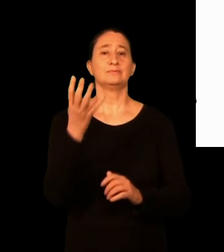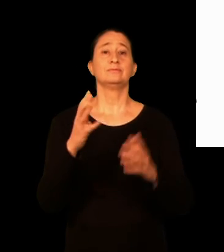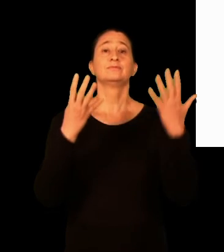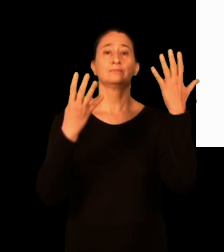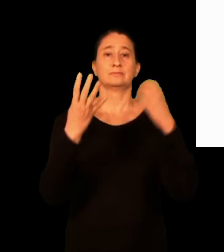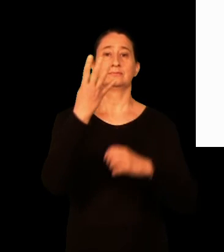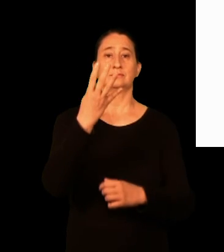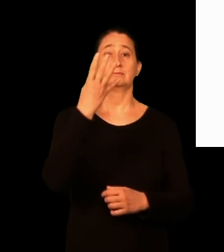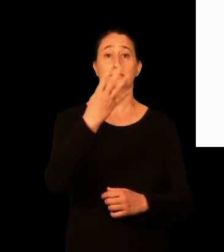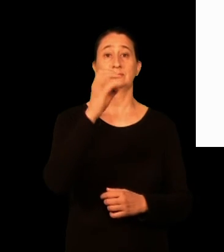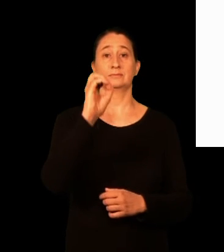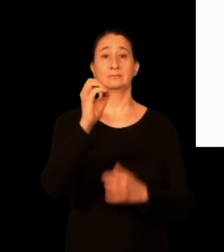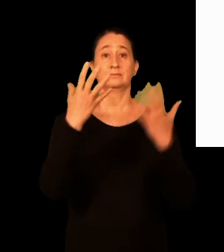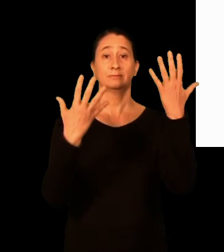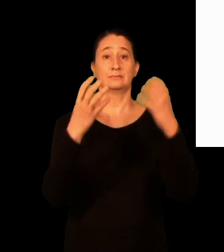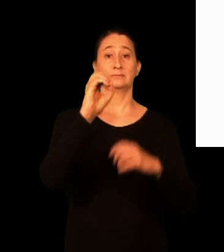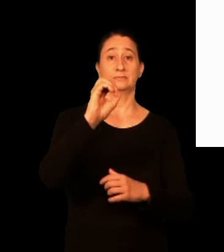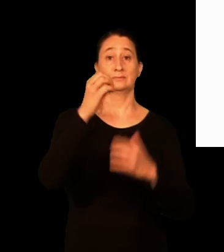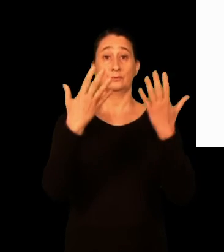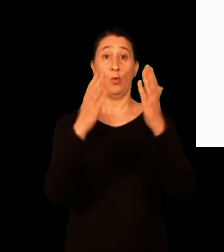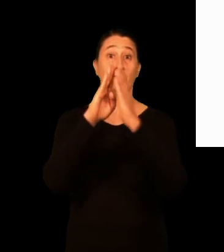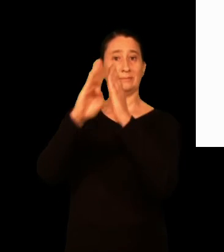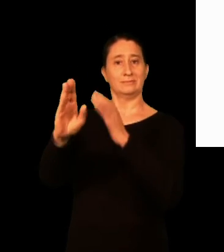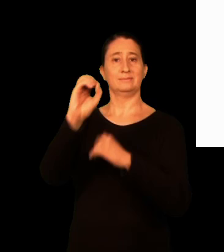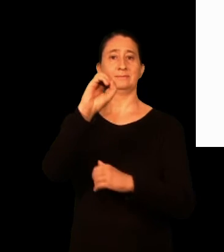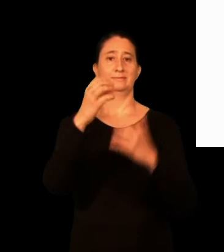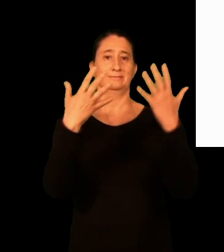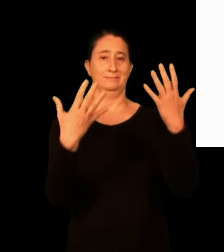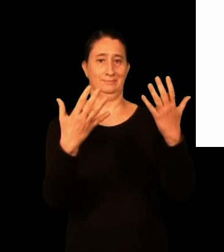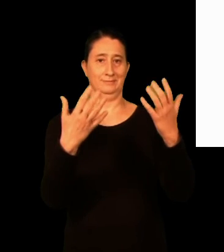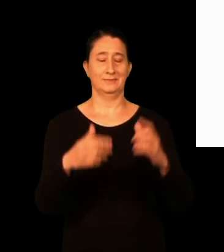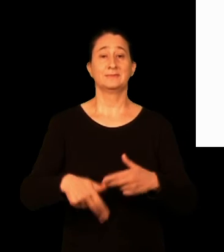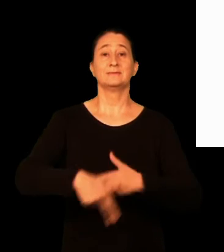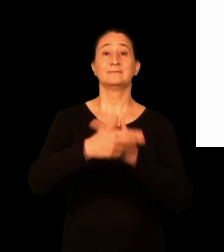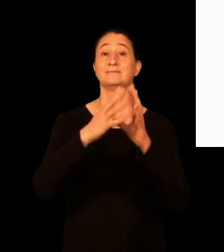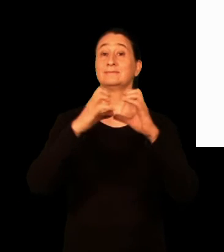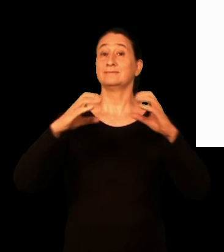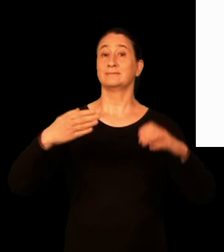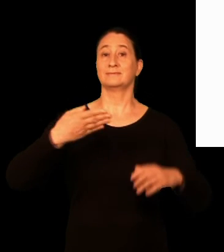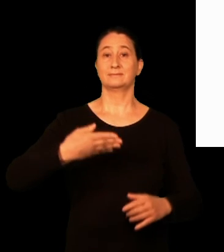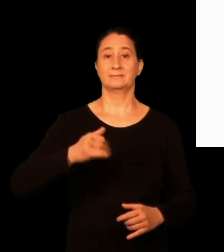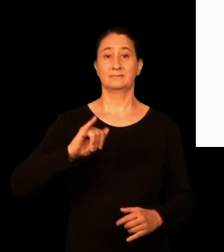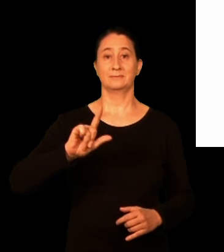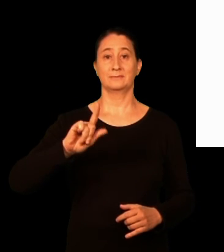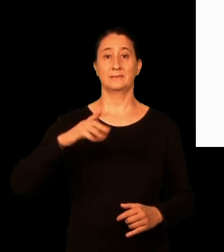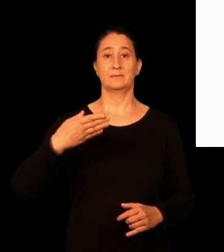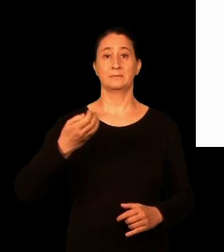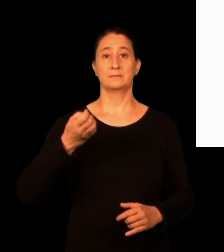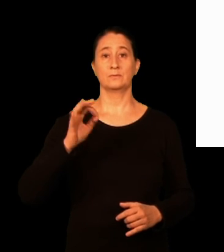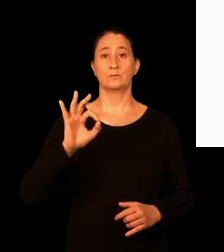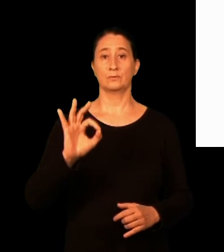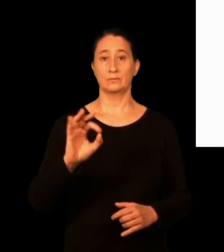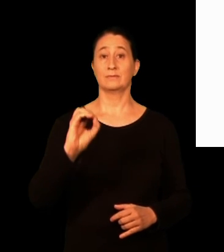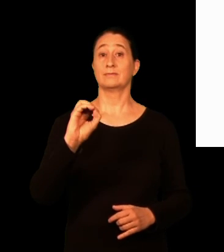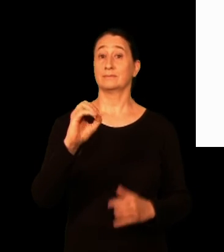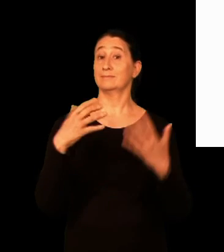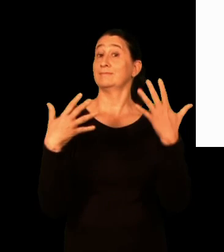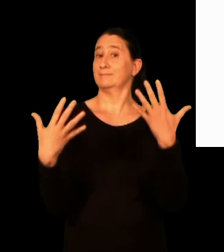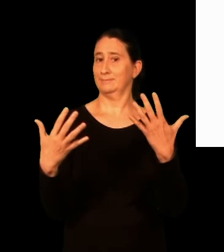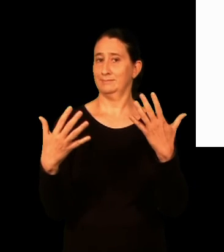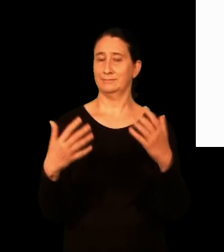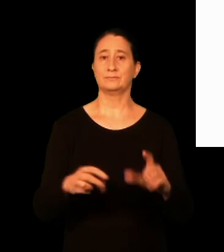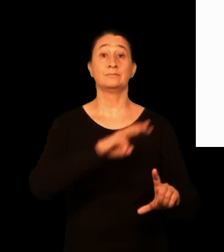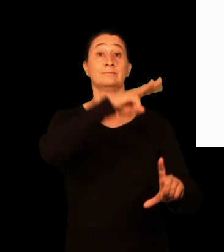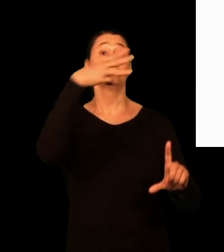Telefonoz, bederatzi lau, lau, zero amar, zero amar, edo zero amar. Skype bidez, bilbao zero